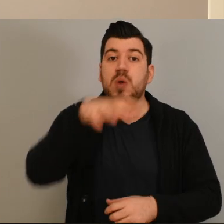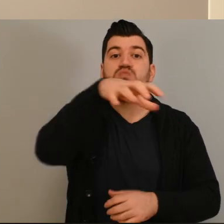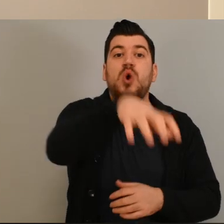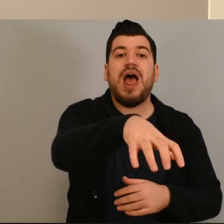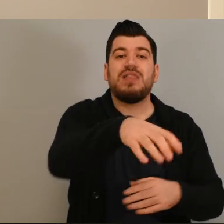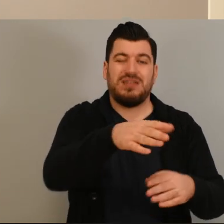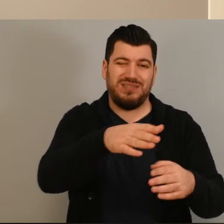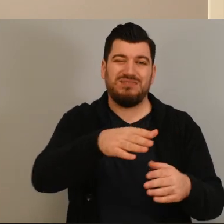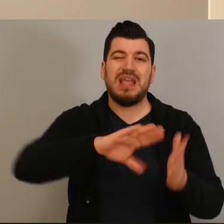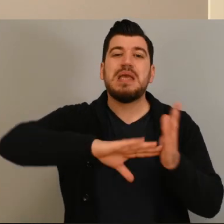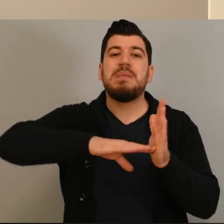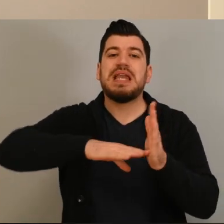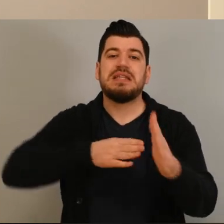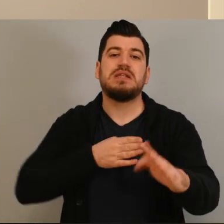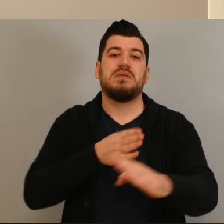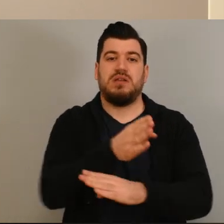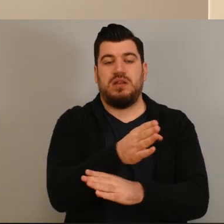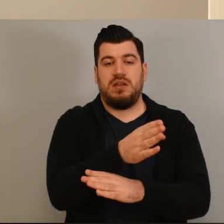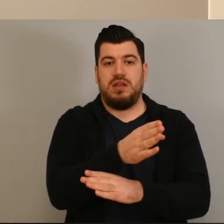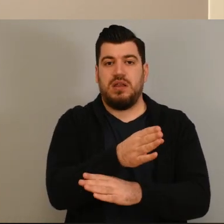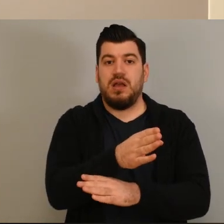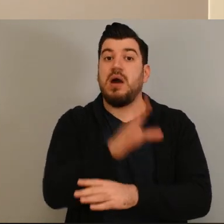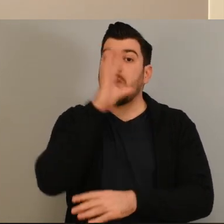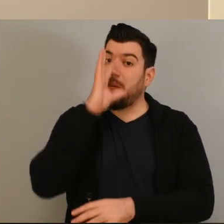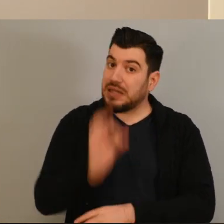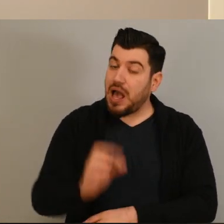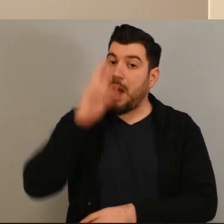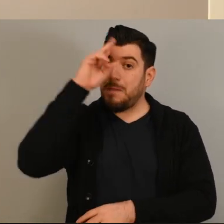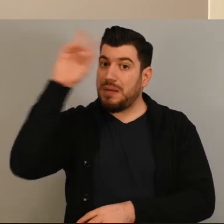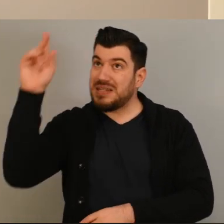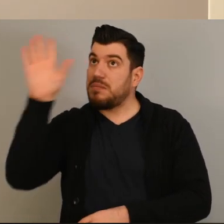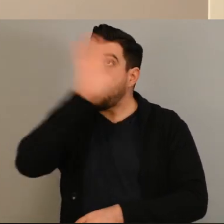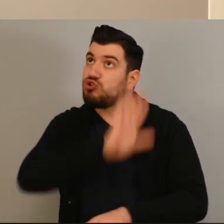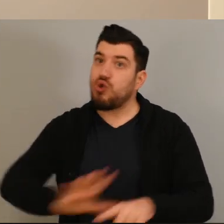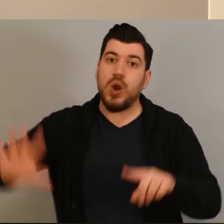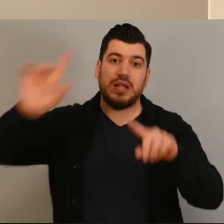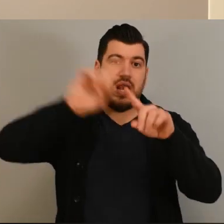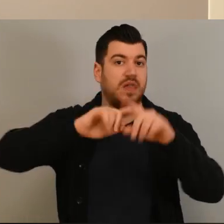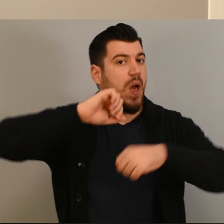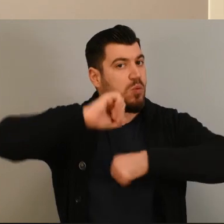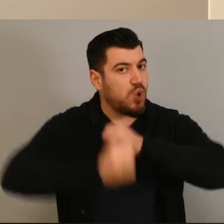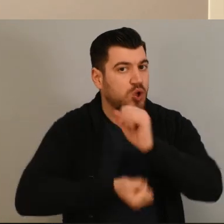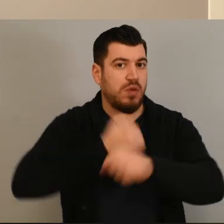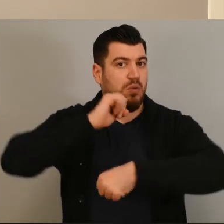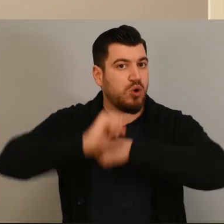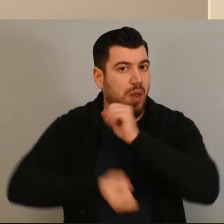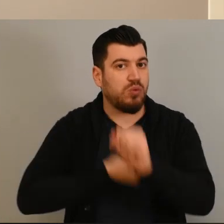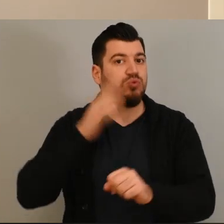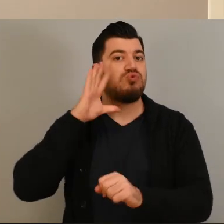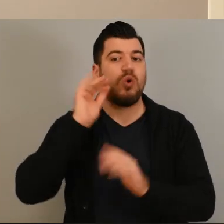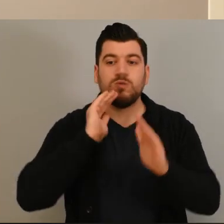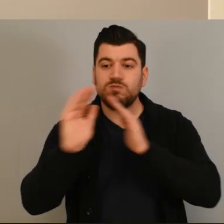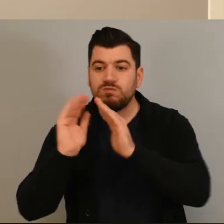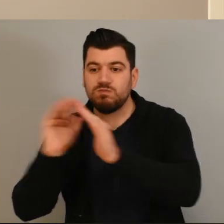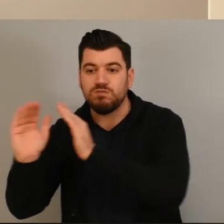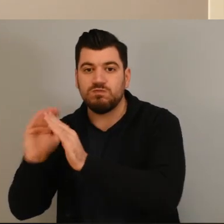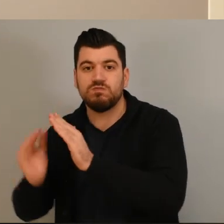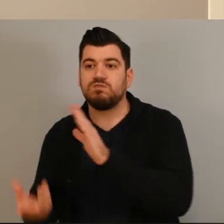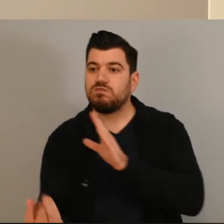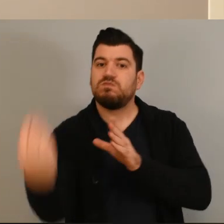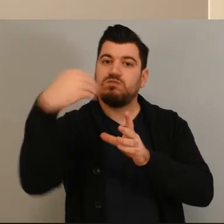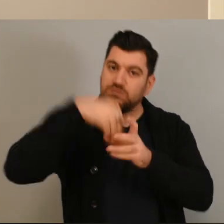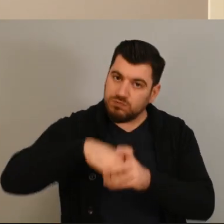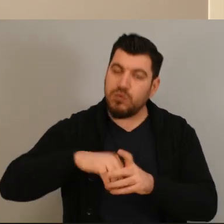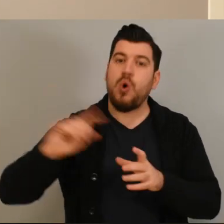βίντεο στις μονάδες προσβασιμότητας και στις κινήσεις που κάνουν πανελλαδικά τα πανεπιστήμια για να